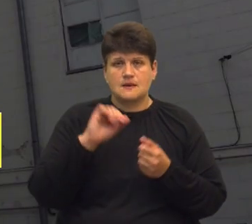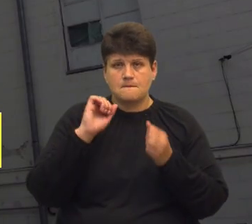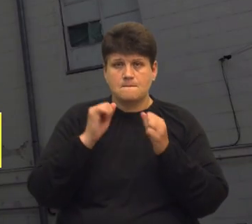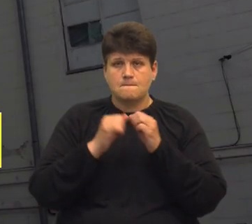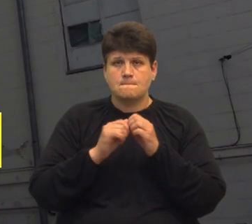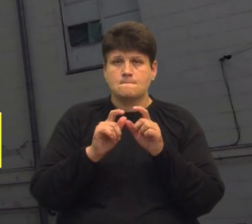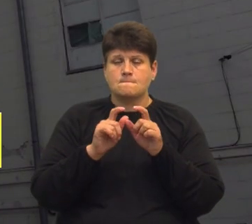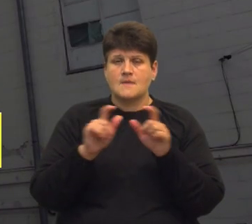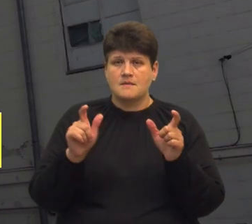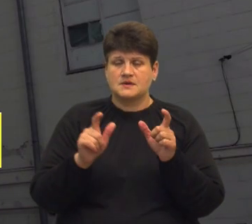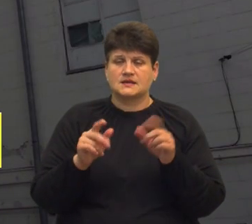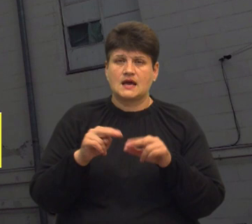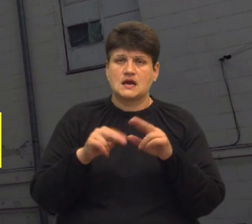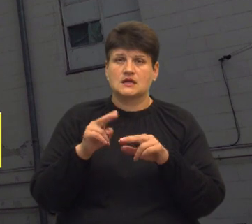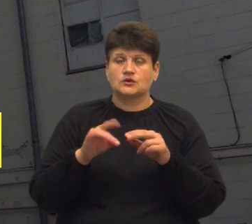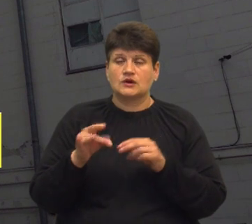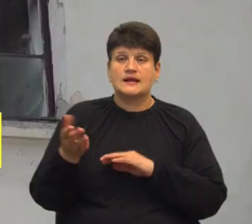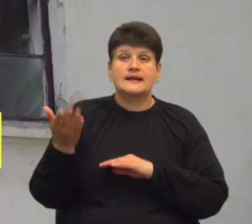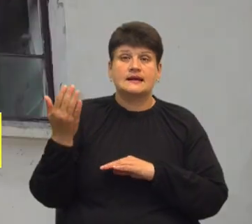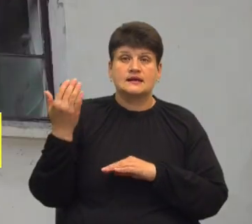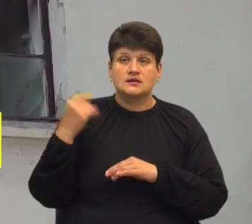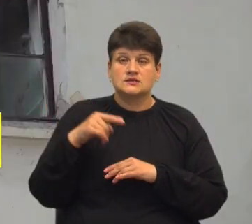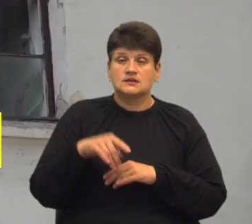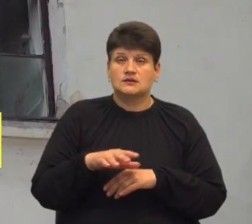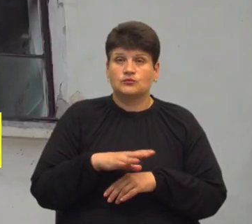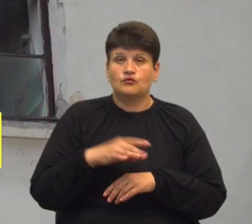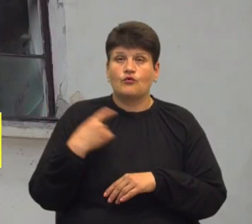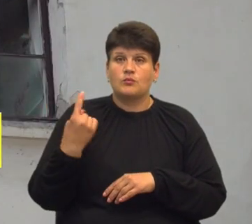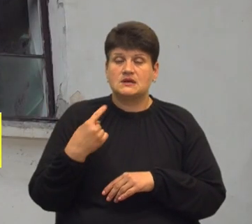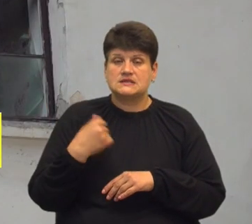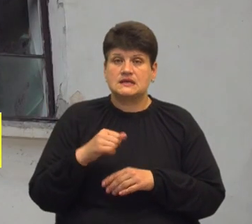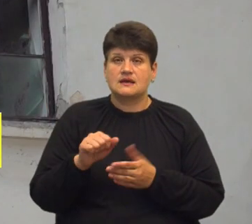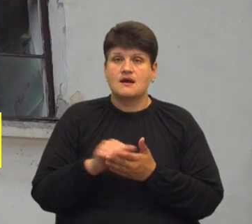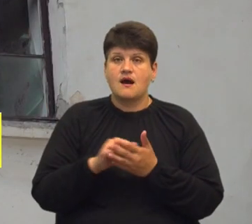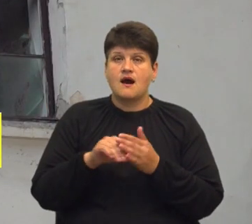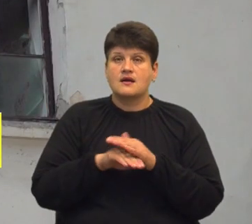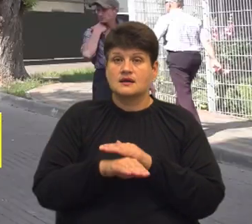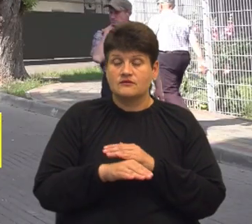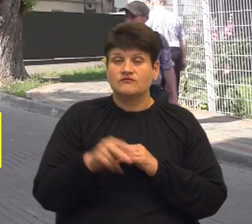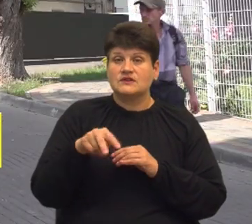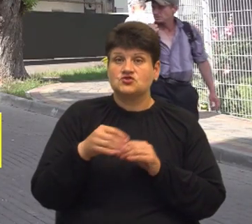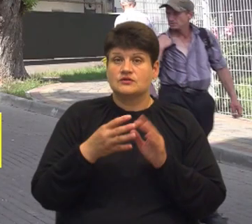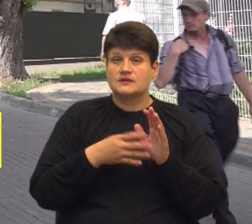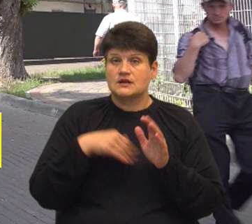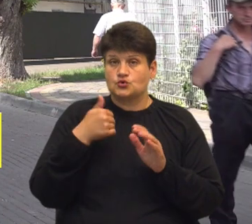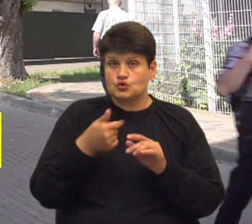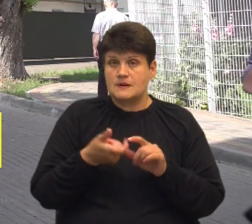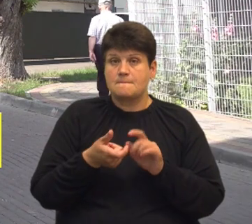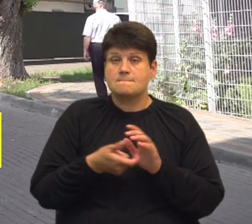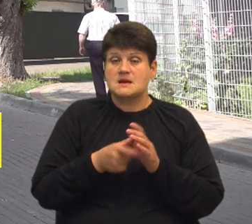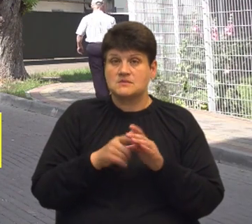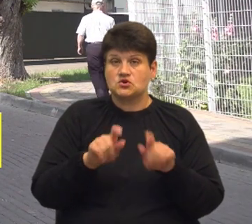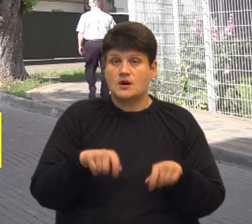Раніше у будівлі колишнього монастиря домініканців знаходився обласний архів. У 2019 році приміщення передали